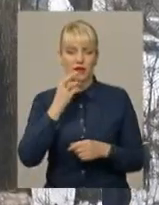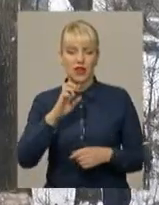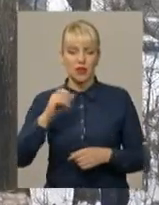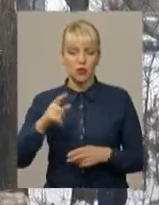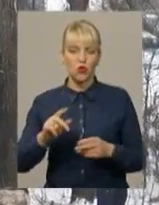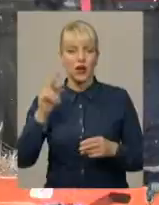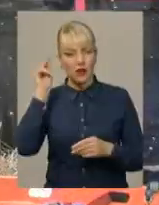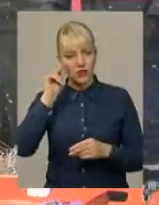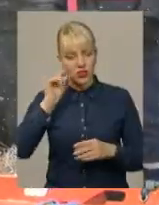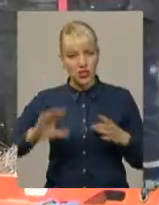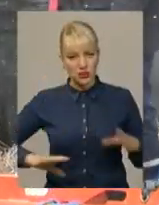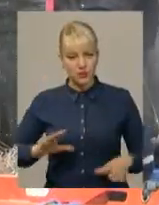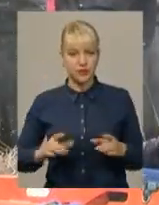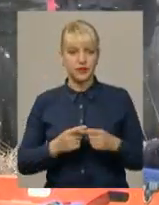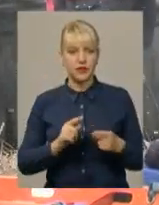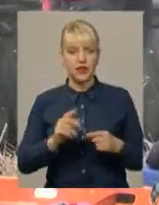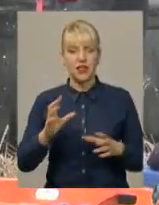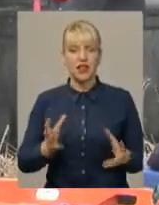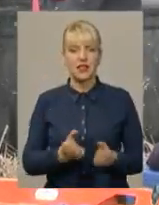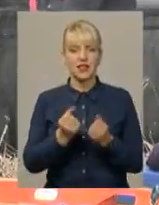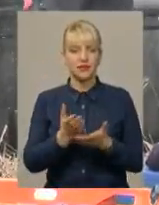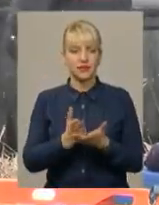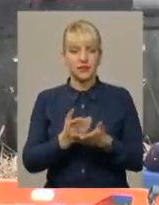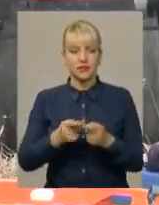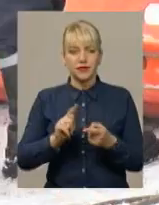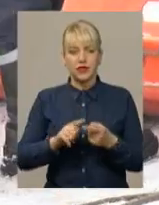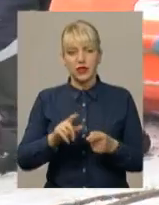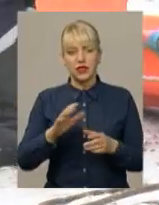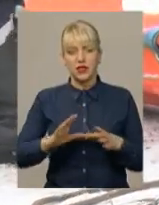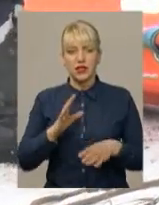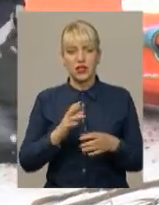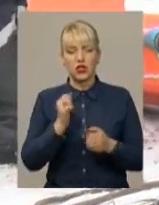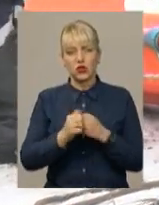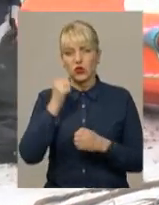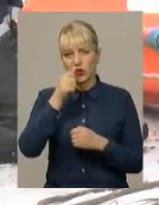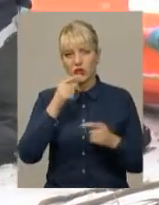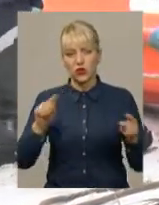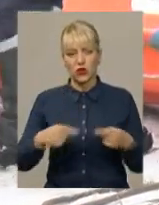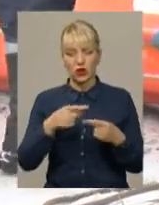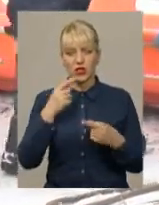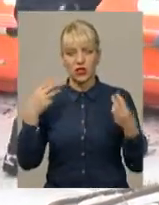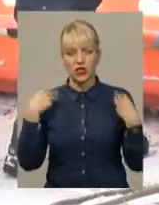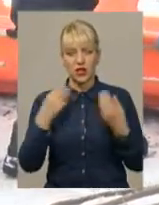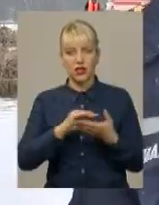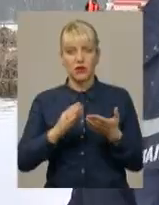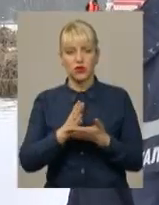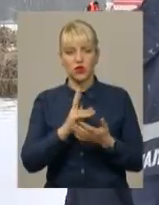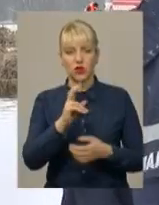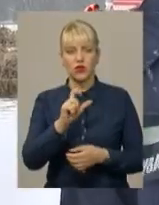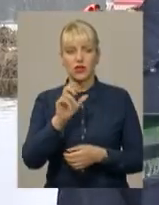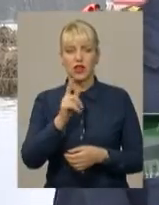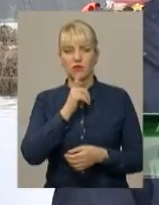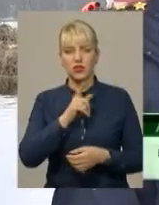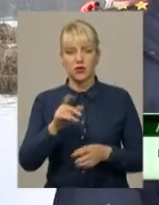краю. Вчаться, як діяти під час людоходу та повині. Такий тренінг організовують щорічно, каже начальник прес-служби рятувальників Андрій Козак. Під час